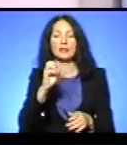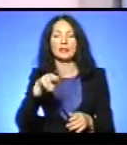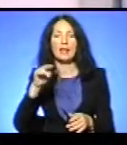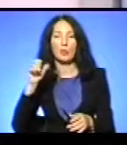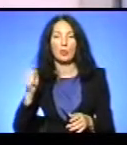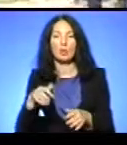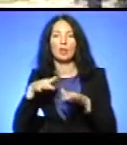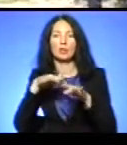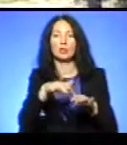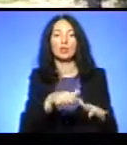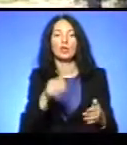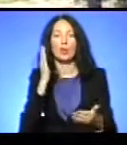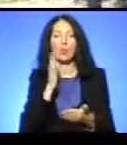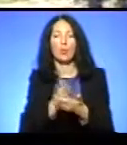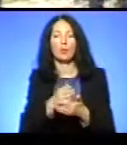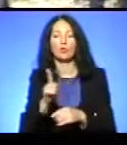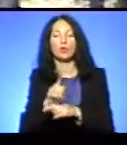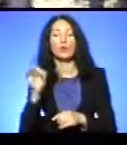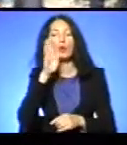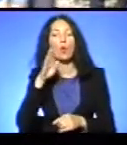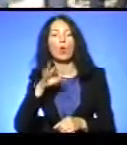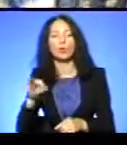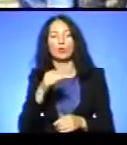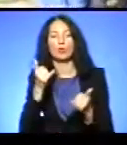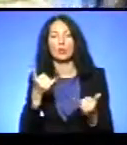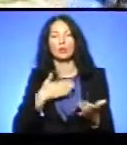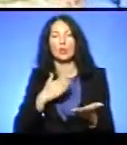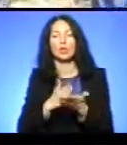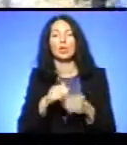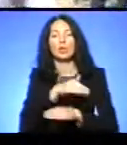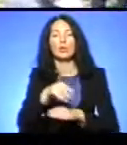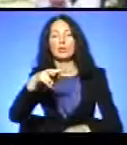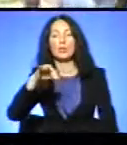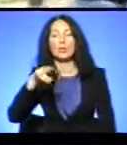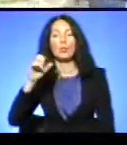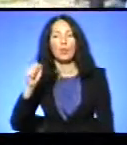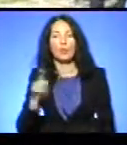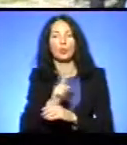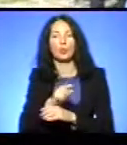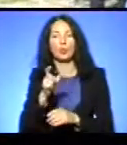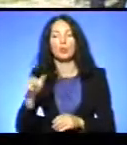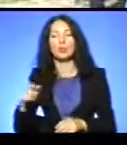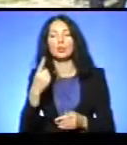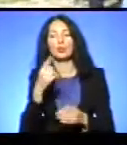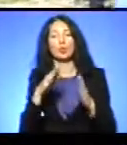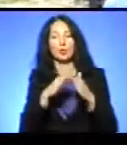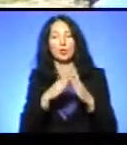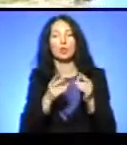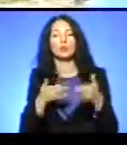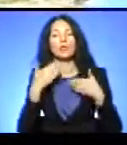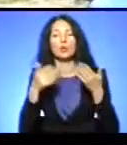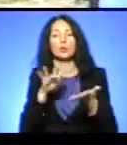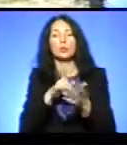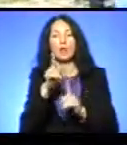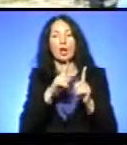Марта Журавель. Зараз ми знаходимося на вулиці Липовій у Тернополі. Мешканці одного із будинків звернулися до міської ради із скаргою про те, що